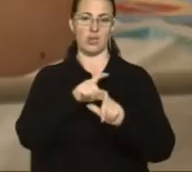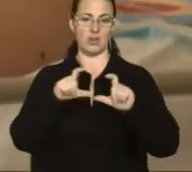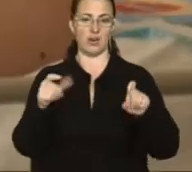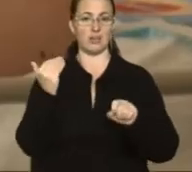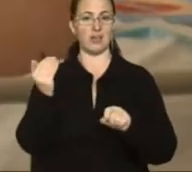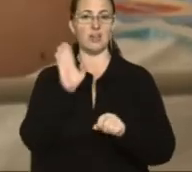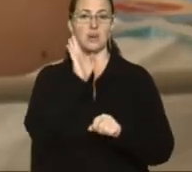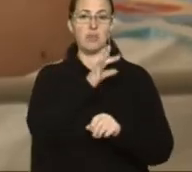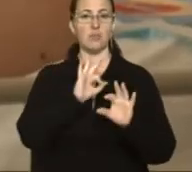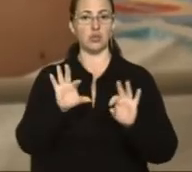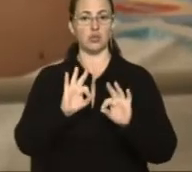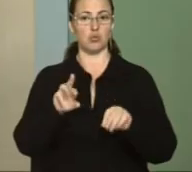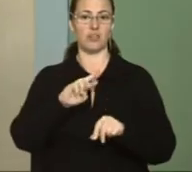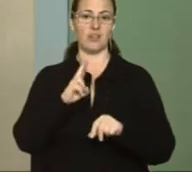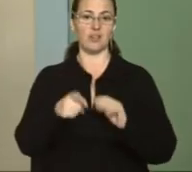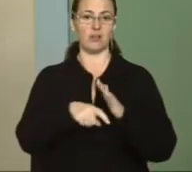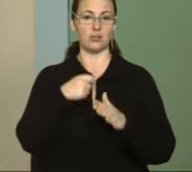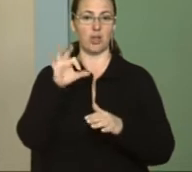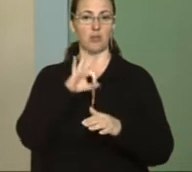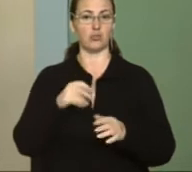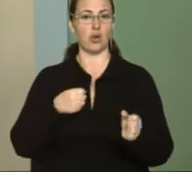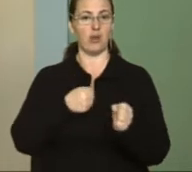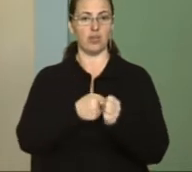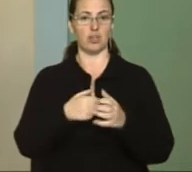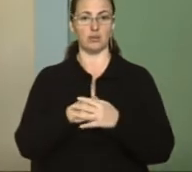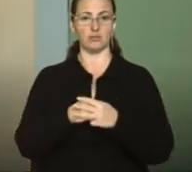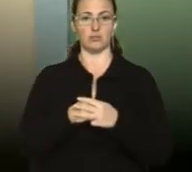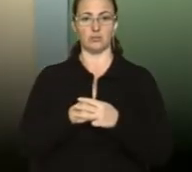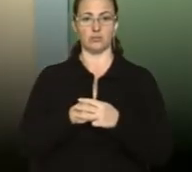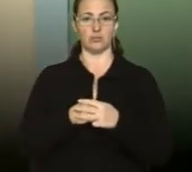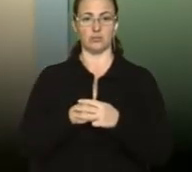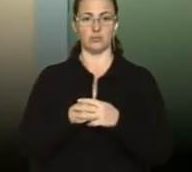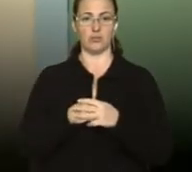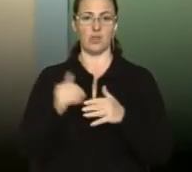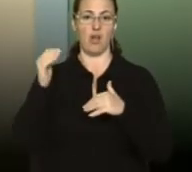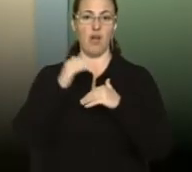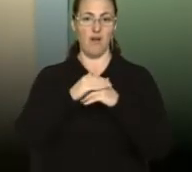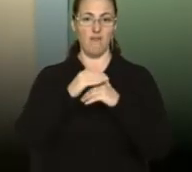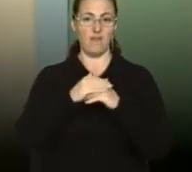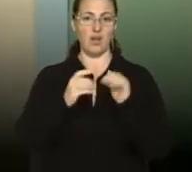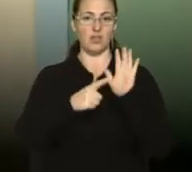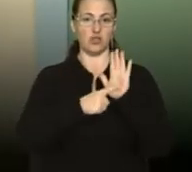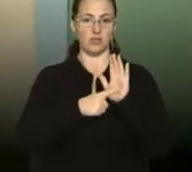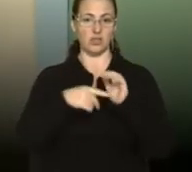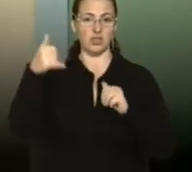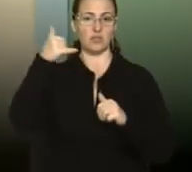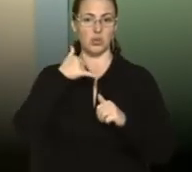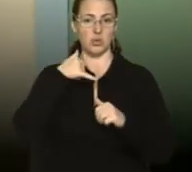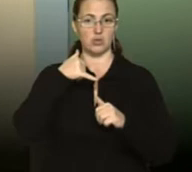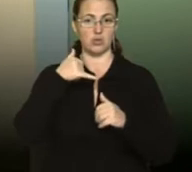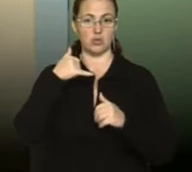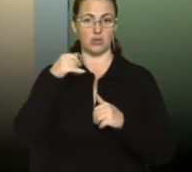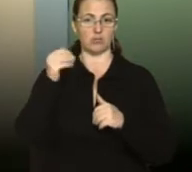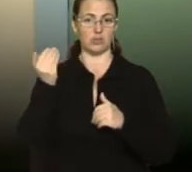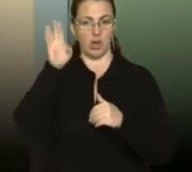Її мама розповідає, як довідалась про аварію. Ми з Рівного в 6-1 вечора позвонили їй хлопець, що збила машина